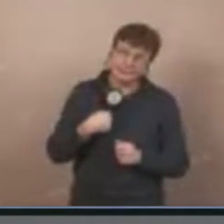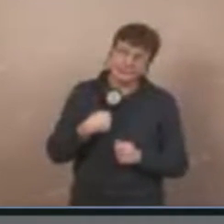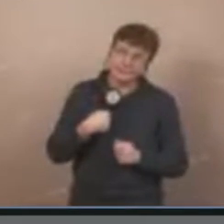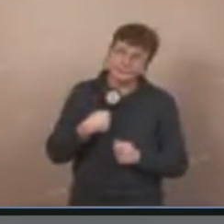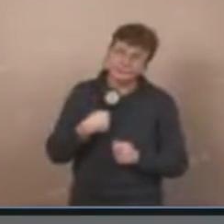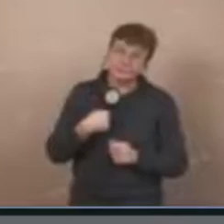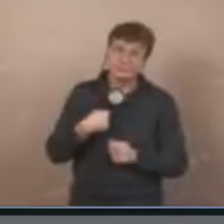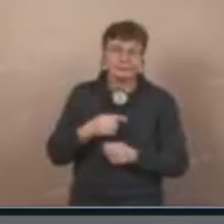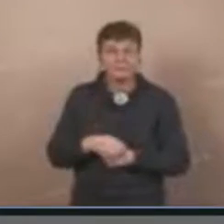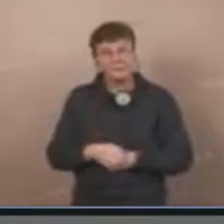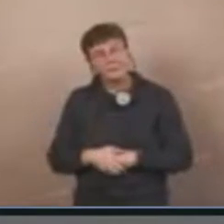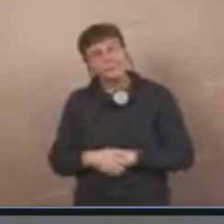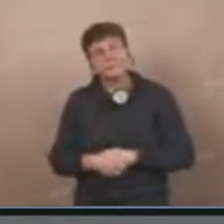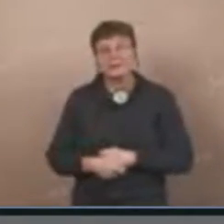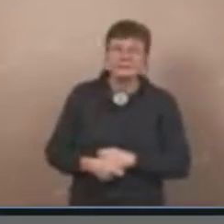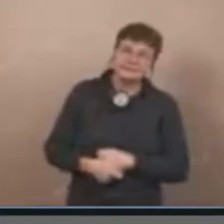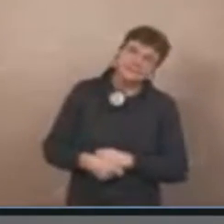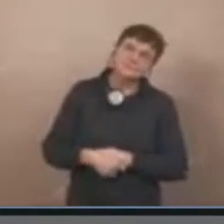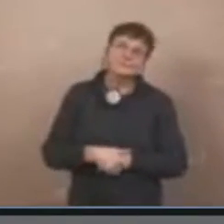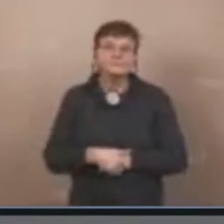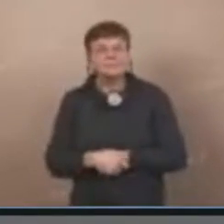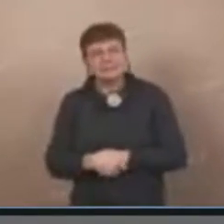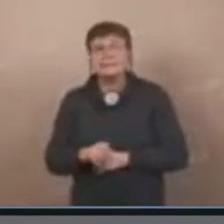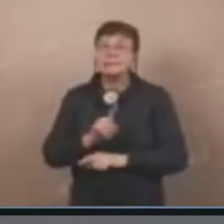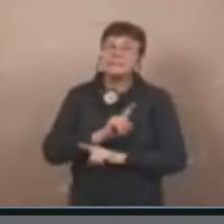Das ist ja nicht so, dass Familie nicht aufhängen,